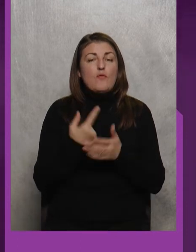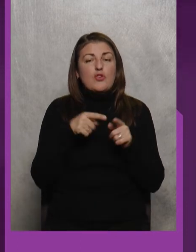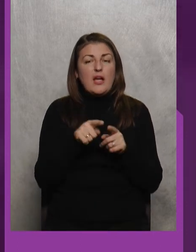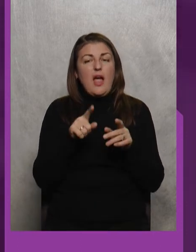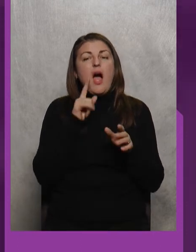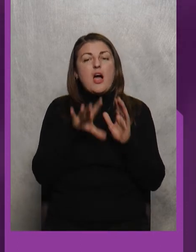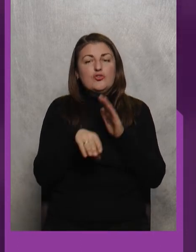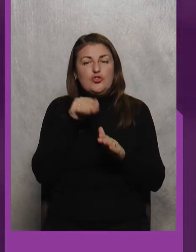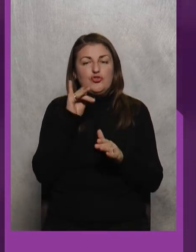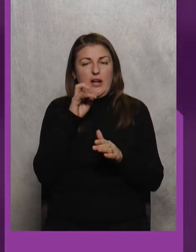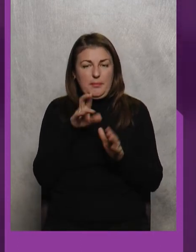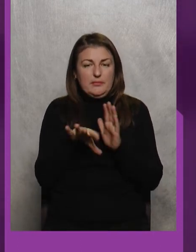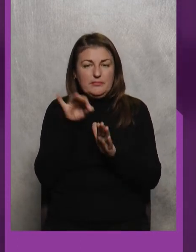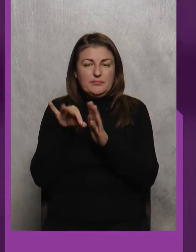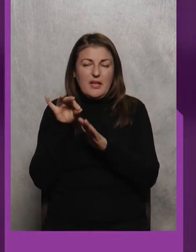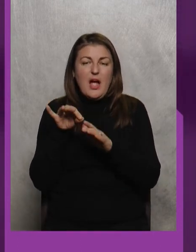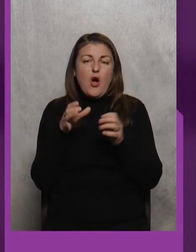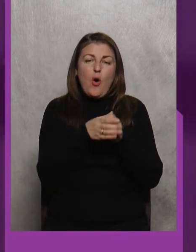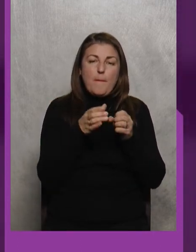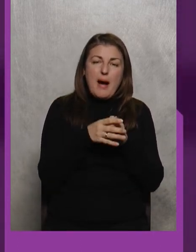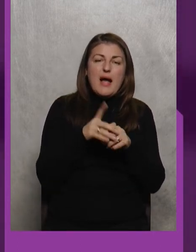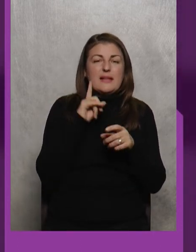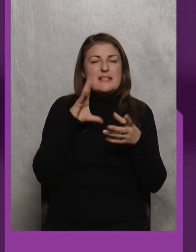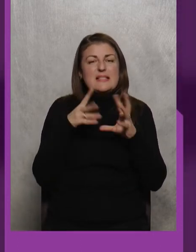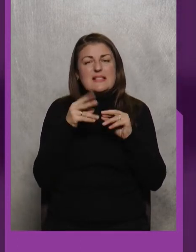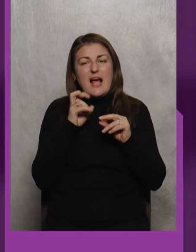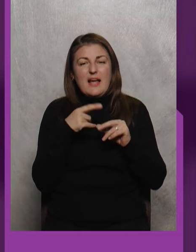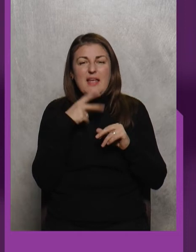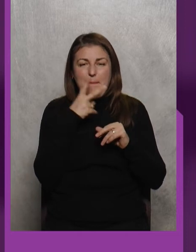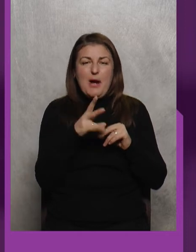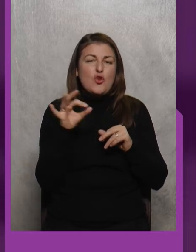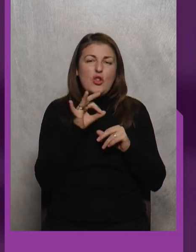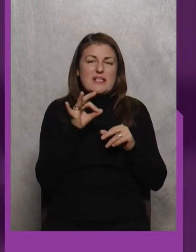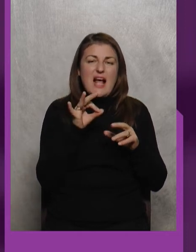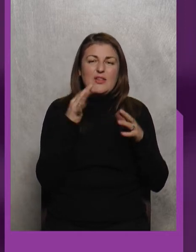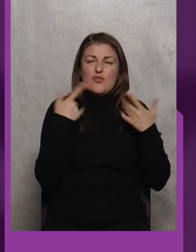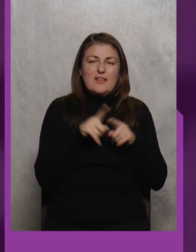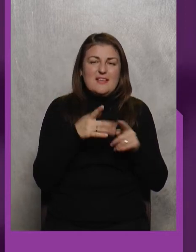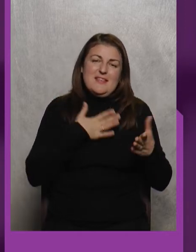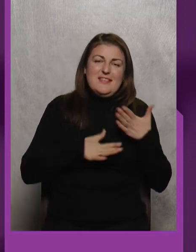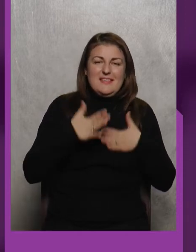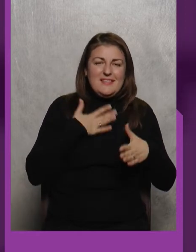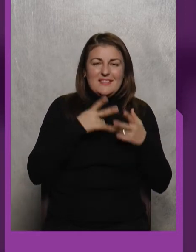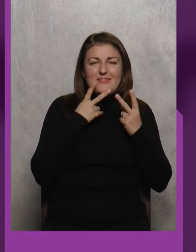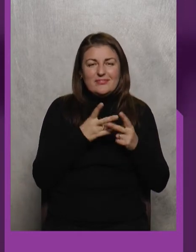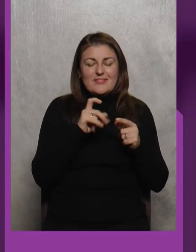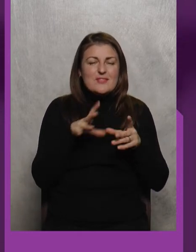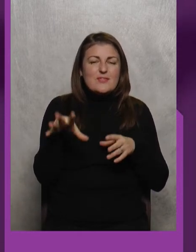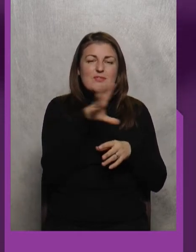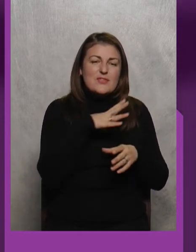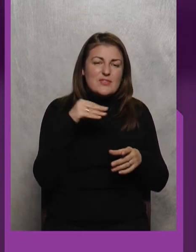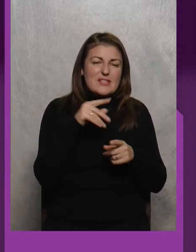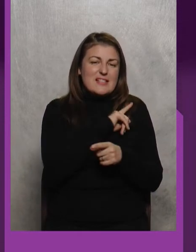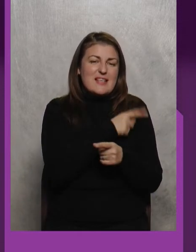жереб з ким зводить у командному заліку Я бачу Олександр вже тут радіє з усіх